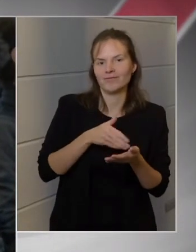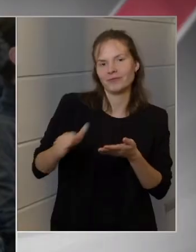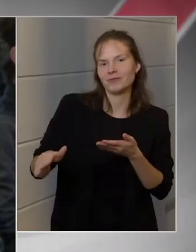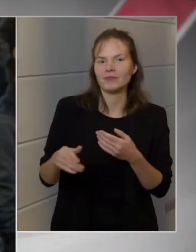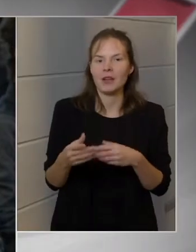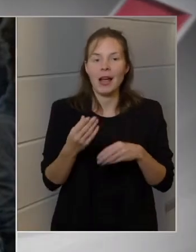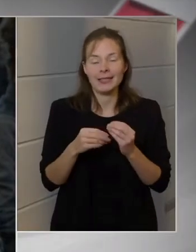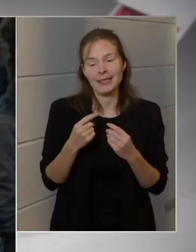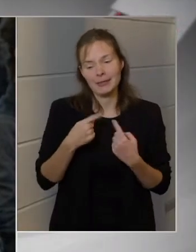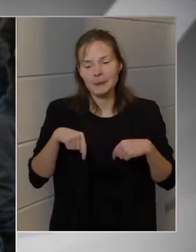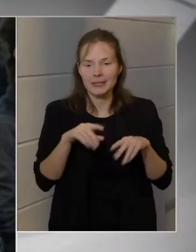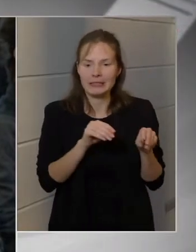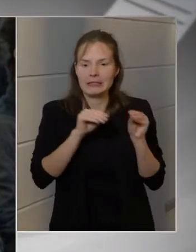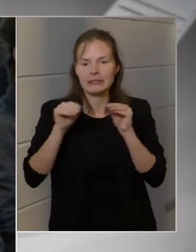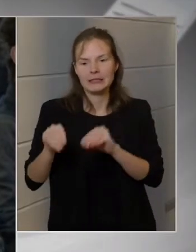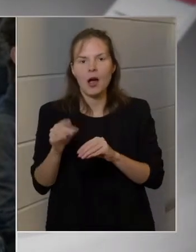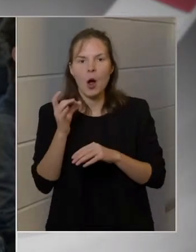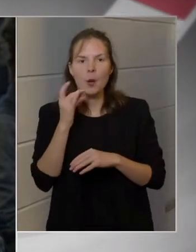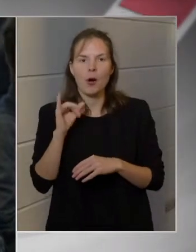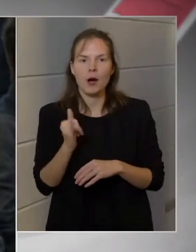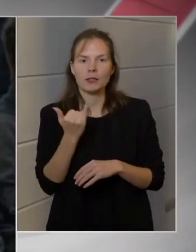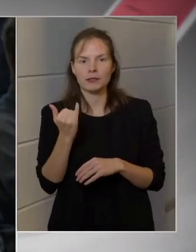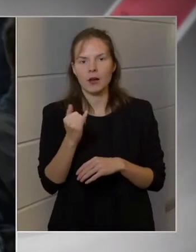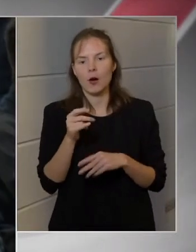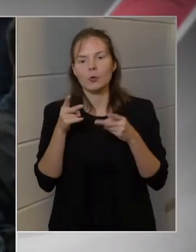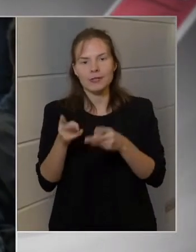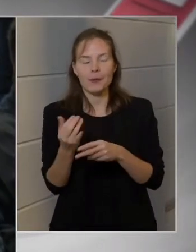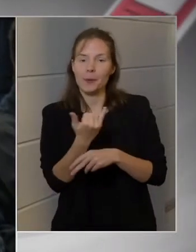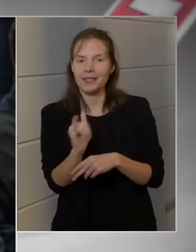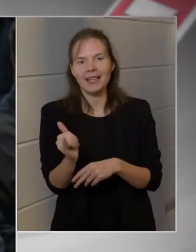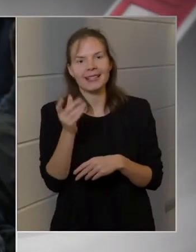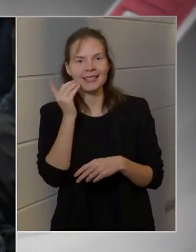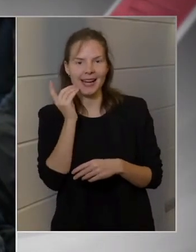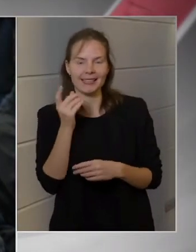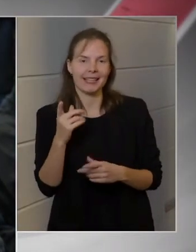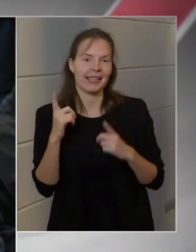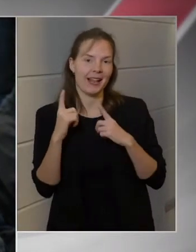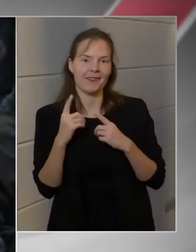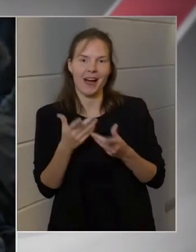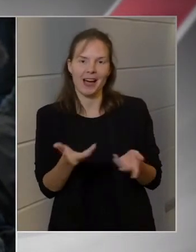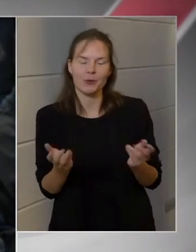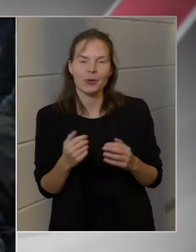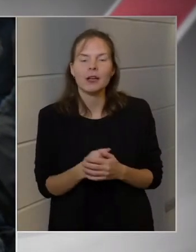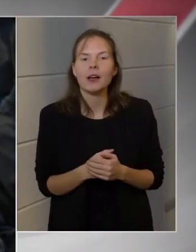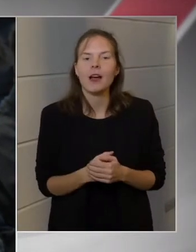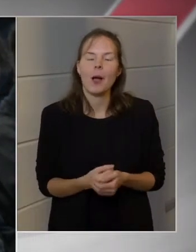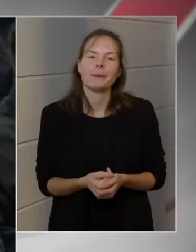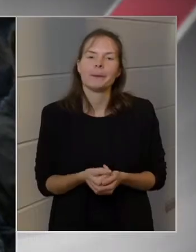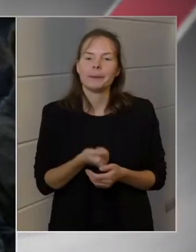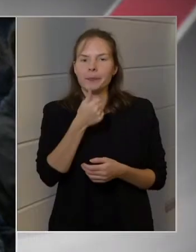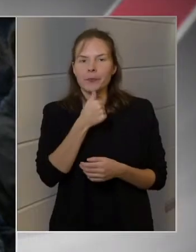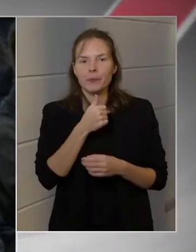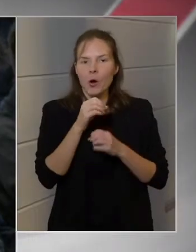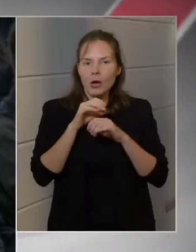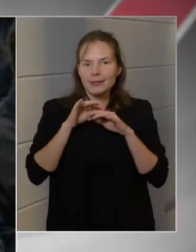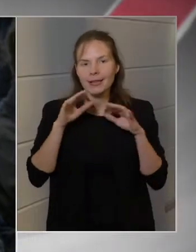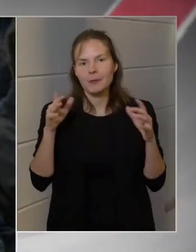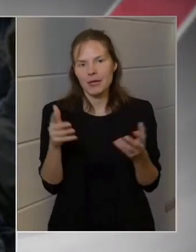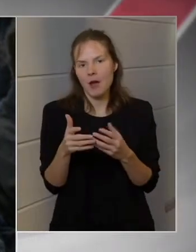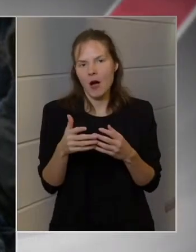átköltöztünk a Bajza utcába, mindenkit szeretettel várunk. A pandémia erősödése